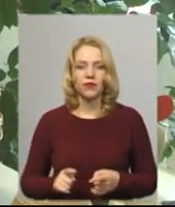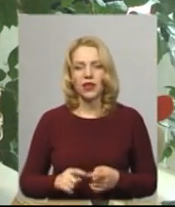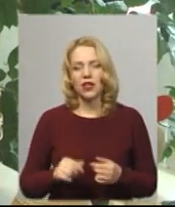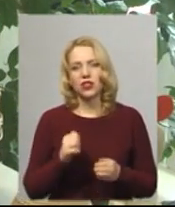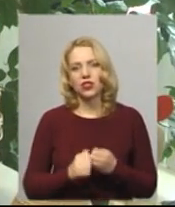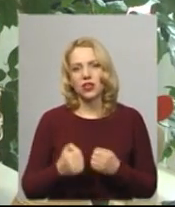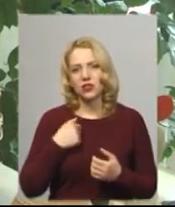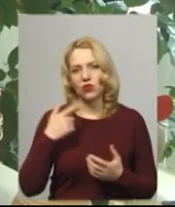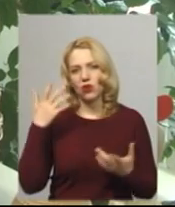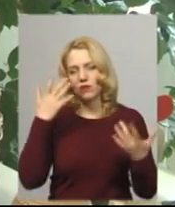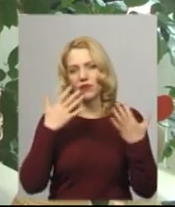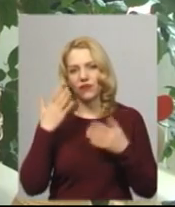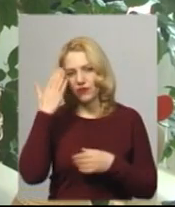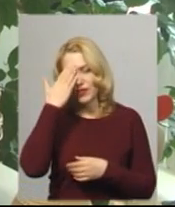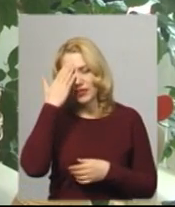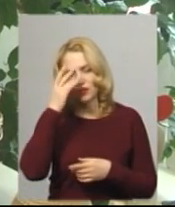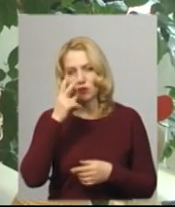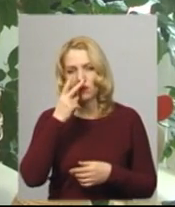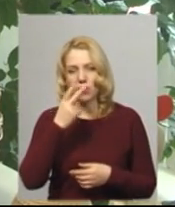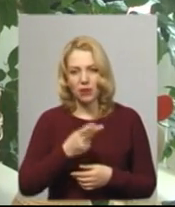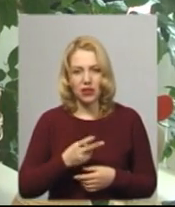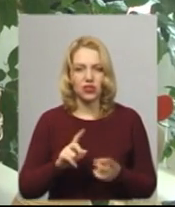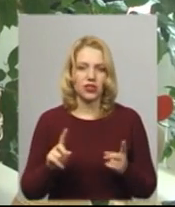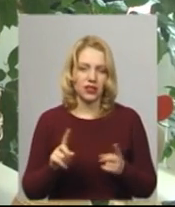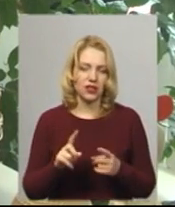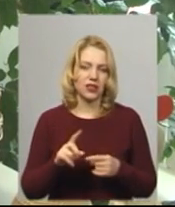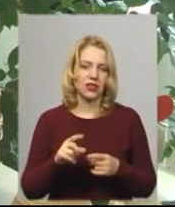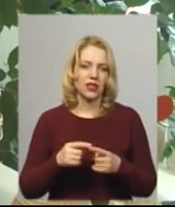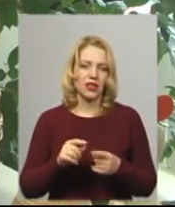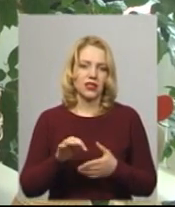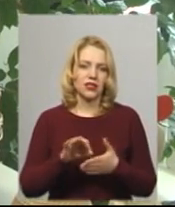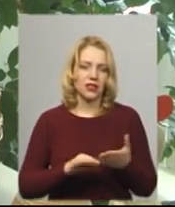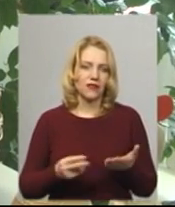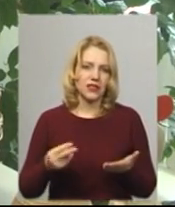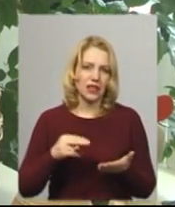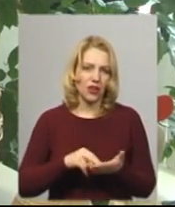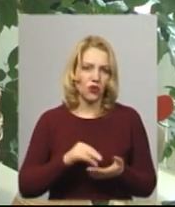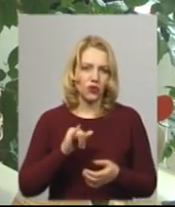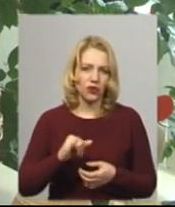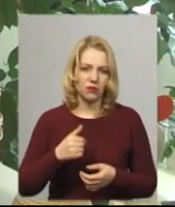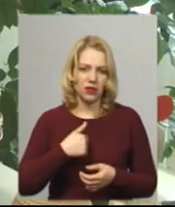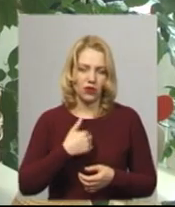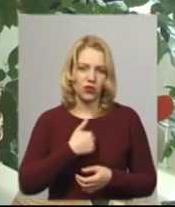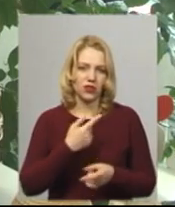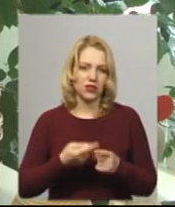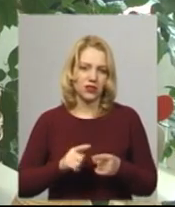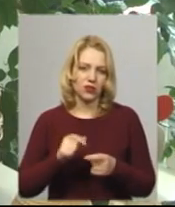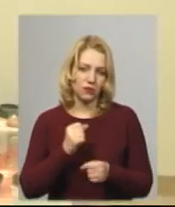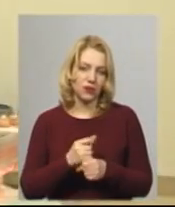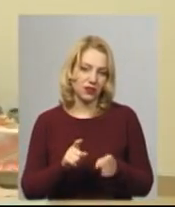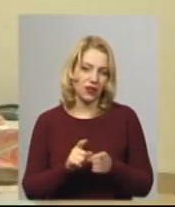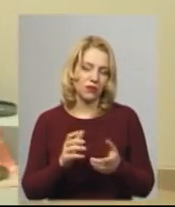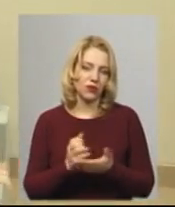приходять у вісні. Я от щось побачила таке, і вранці встаю, і мені це вже захотілося зробити. Так воно і